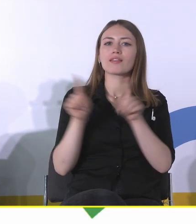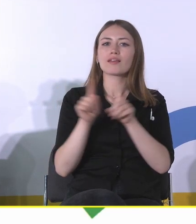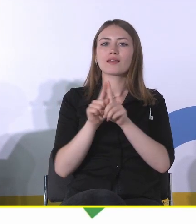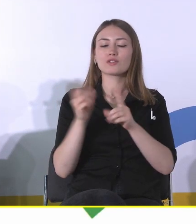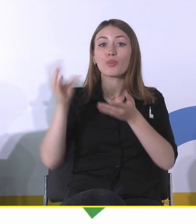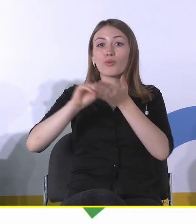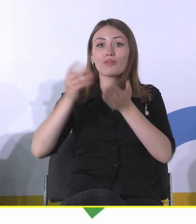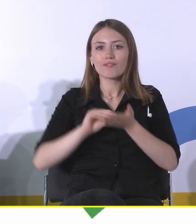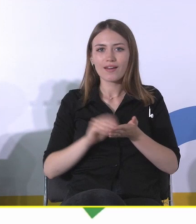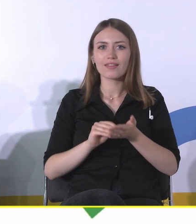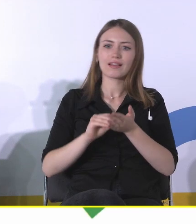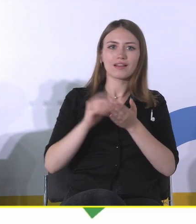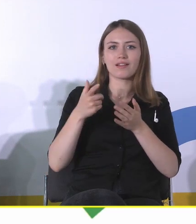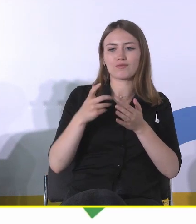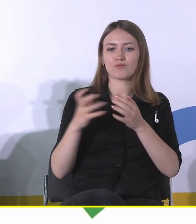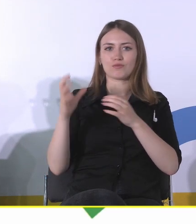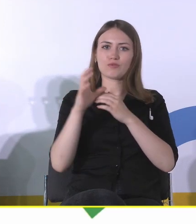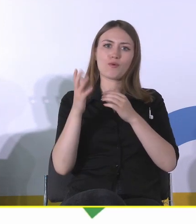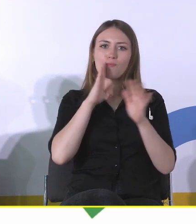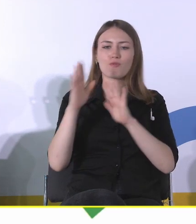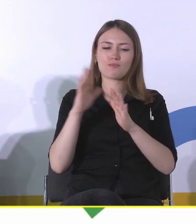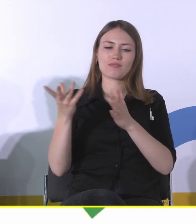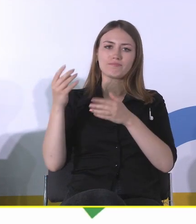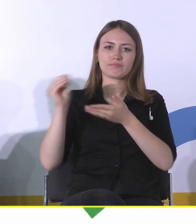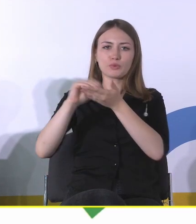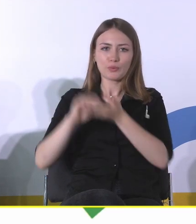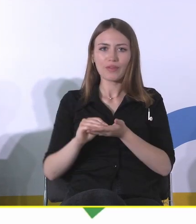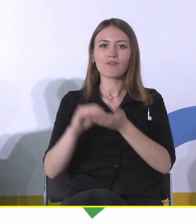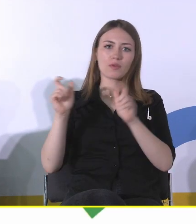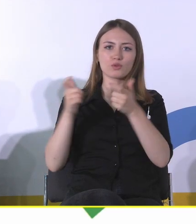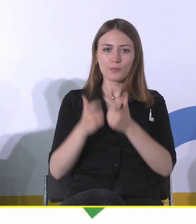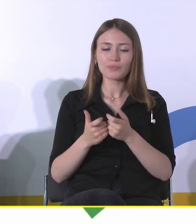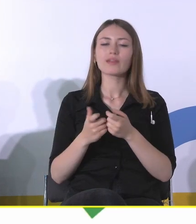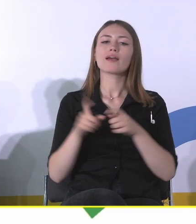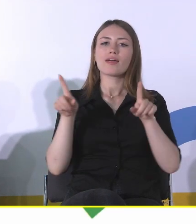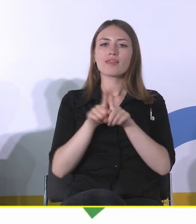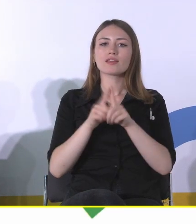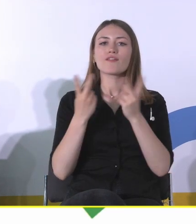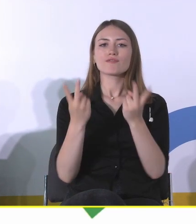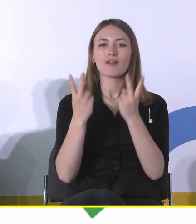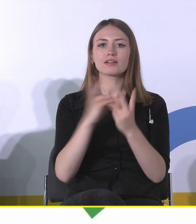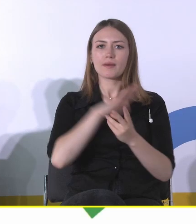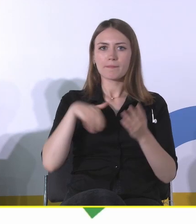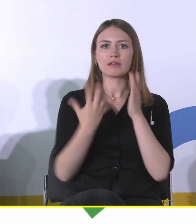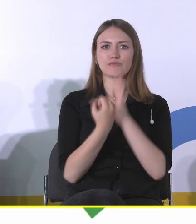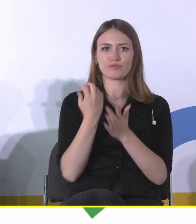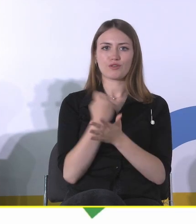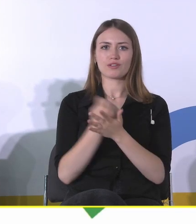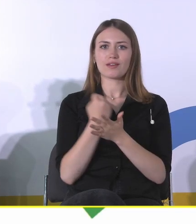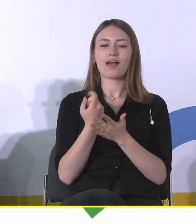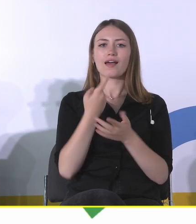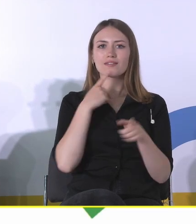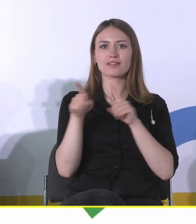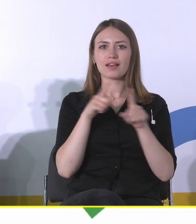pewnych warstw narracyjnych. To jest jeszcze jedna bardzo ważna warstwa, warstwa użytkowa, przy czym oczywiście nie musi być tożsama